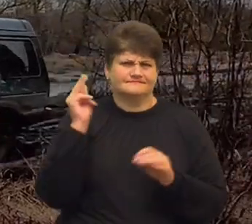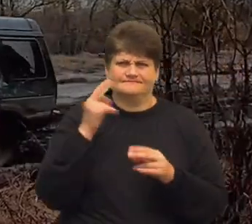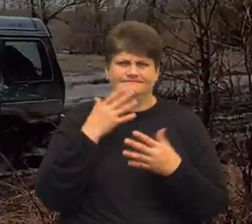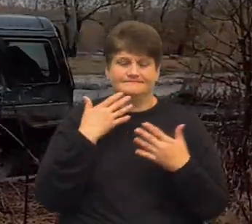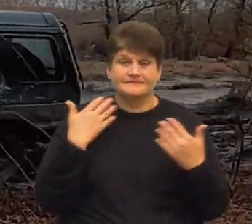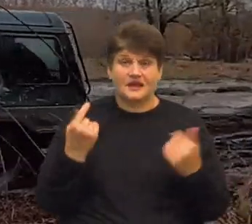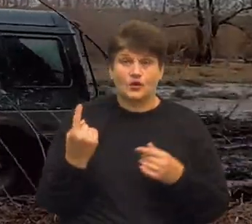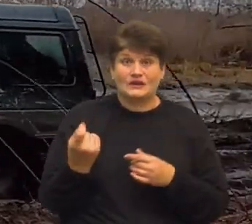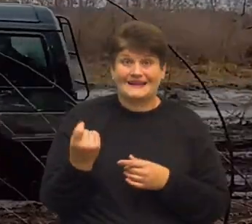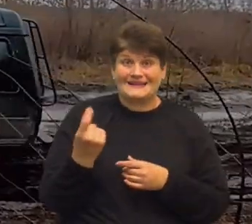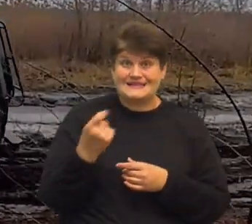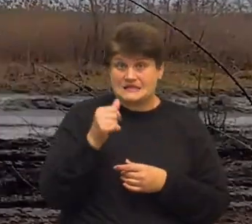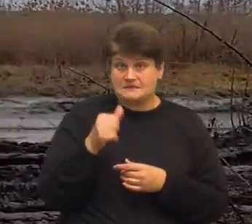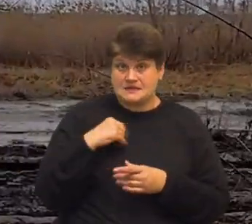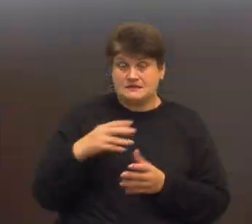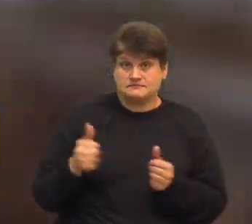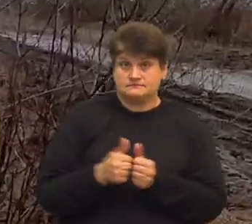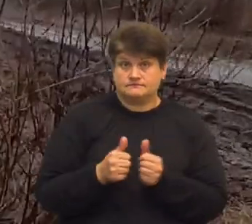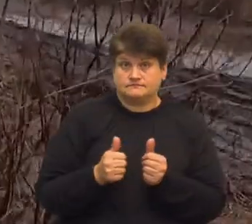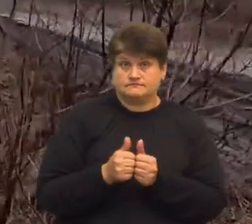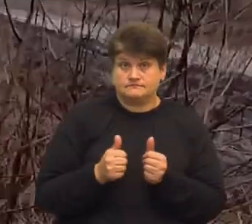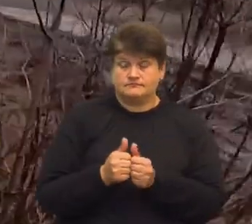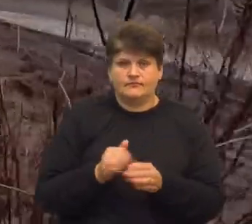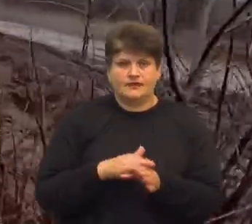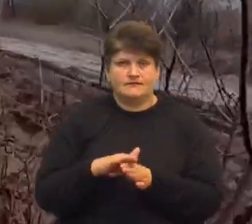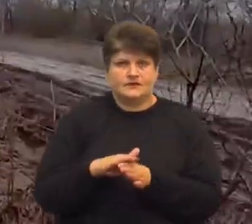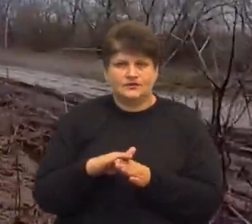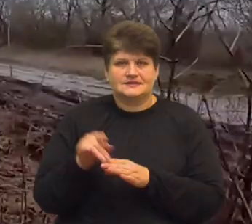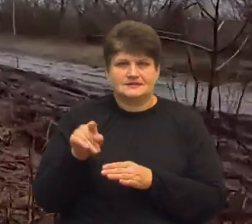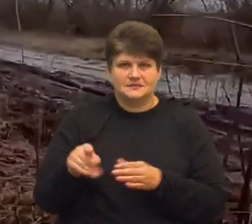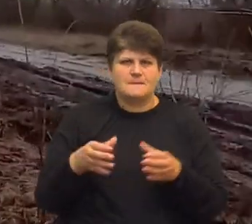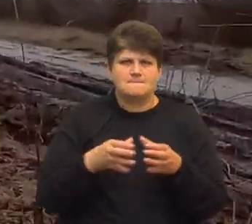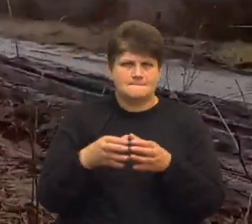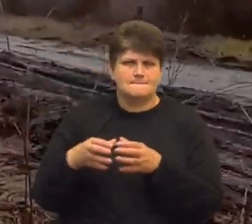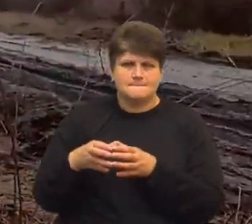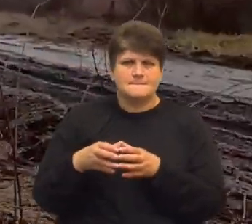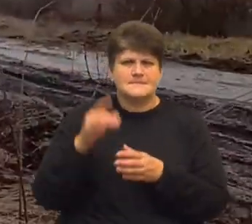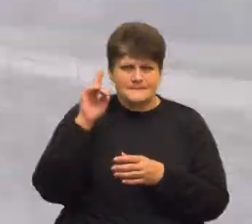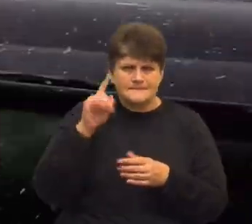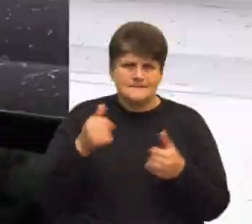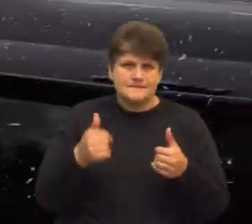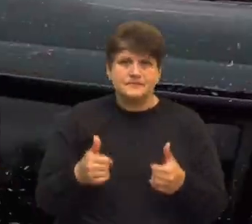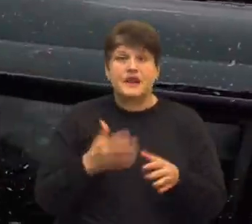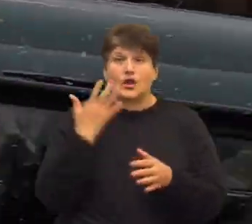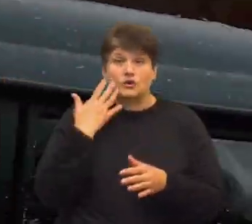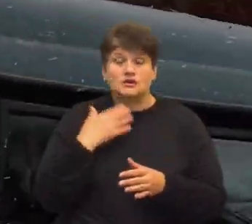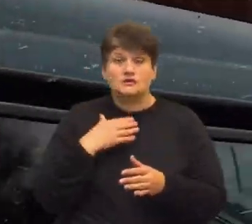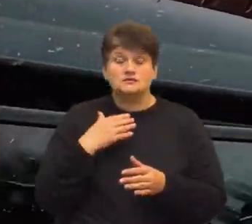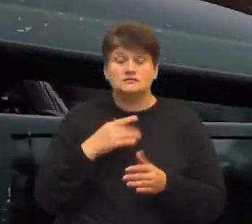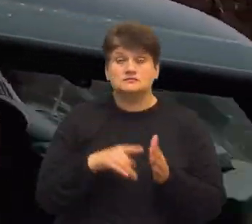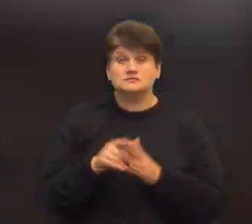11 місяців виконували пліч-обліч з одною бригадою, з тими батальйонами, вже один одного знали. І коли от прийшов цей час і